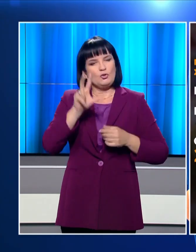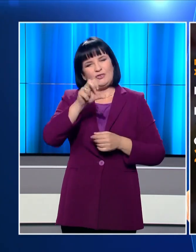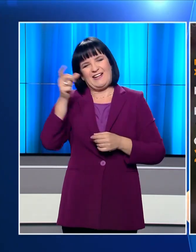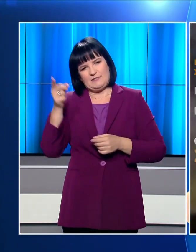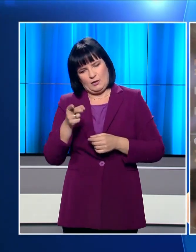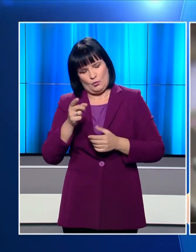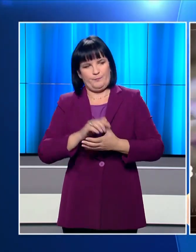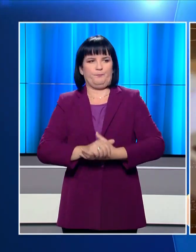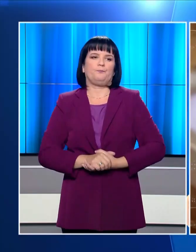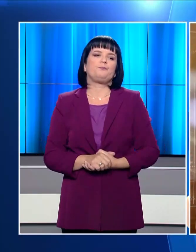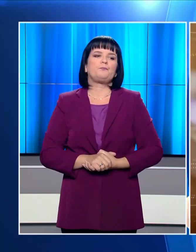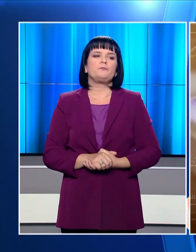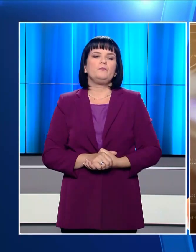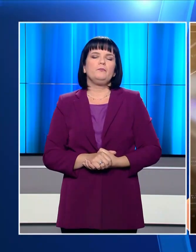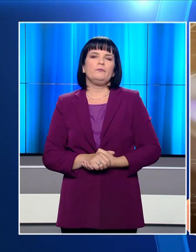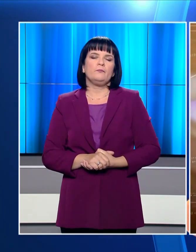30%.